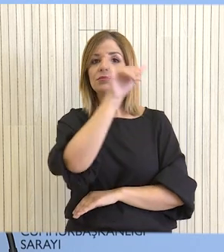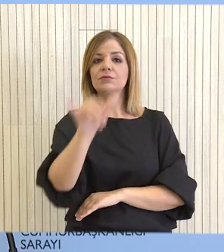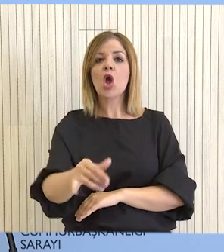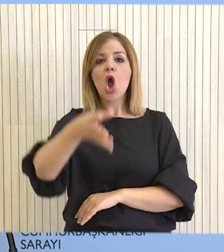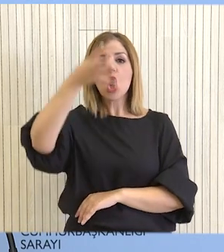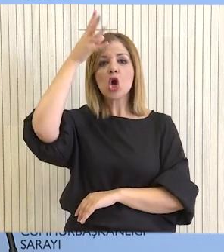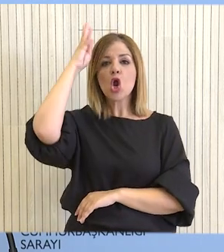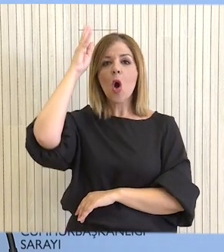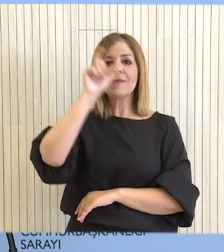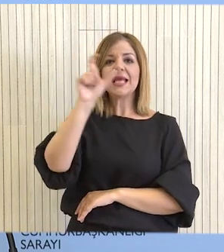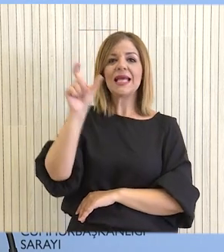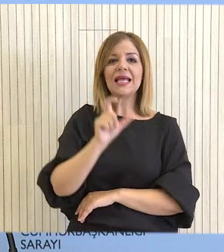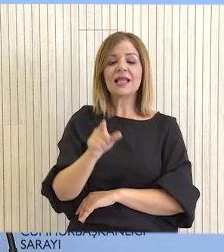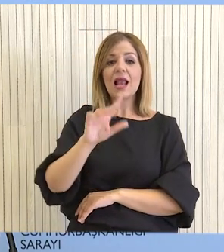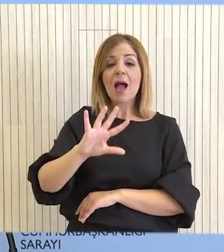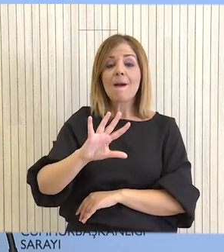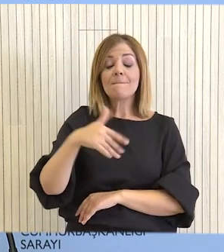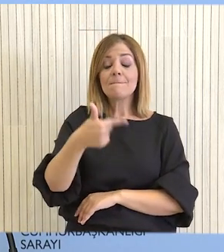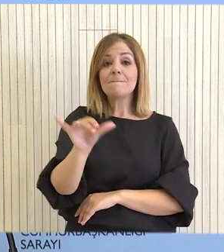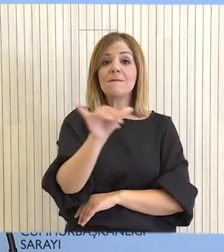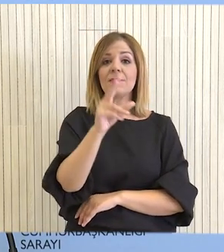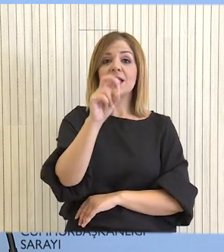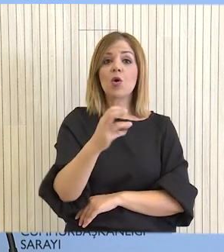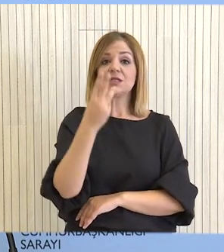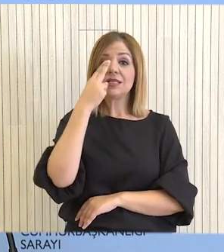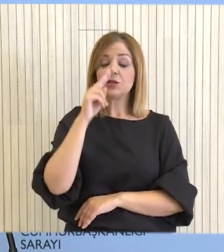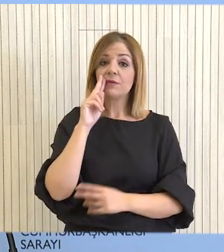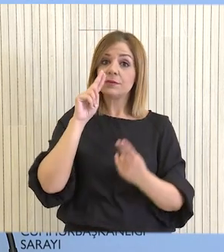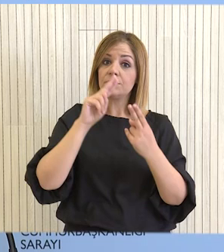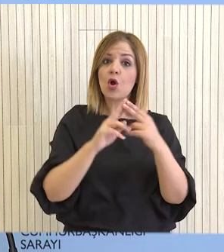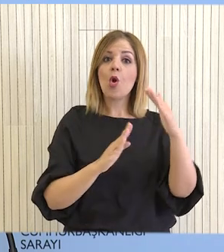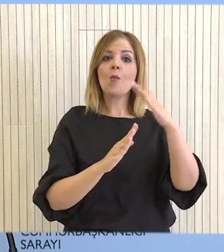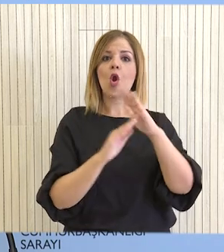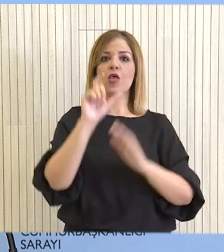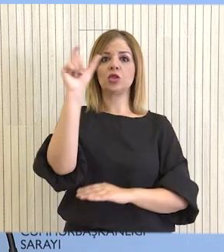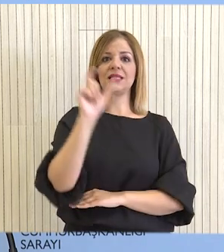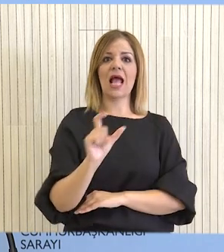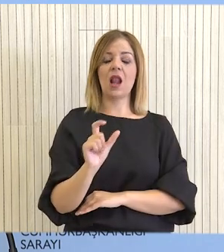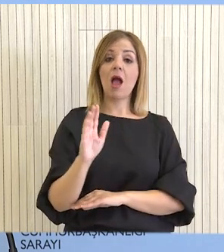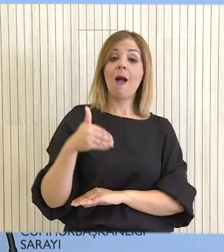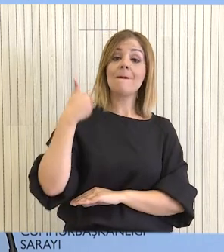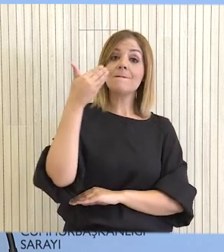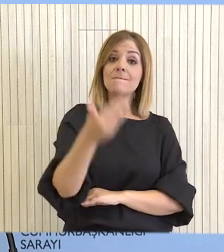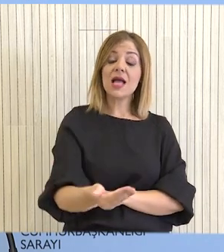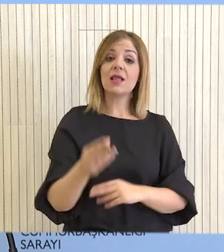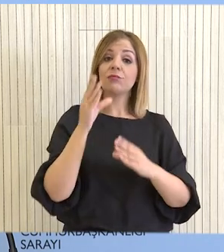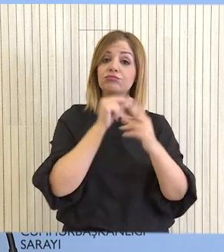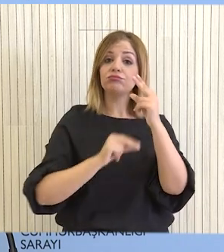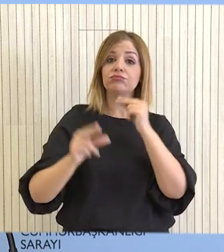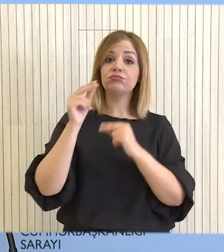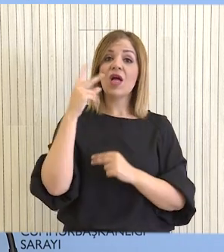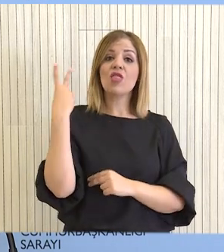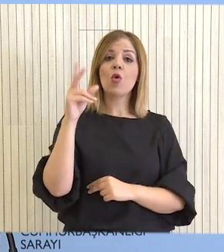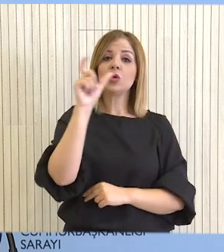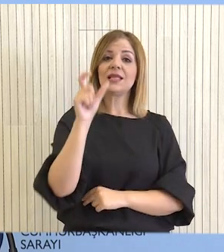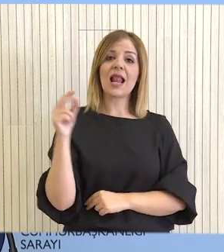Ρώμη, όπου θα πραγματοποιήσει την 5η 23 Νοεμβρίου συνάντηση με τον Πρόεδρο της Ιταλίας, ενώ αργότερα θα έχει συνάντηση εργασίας με την Ιταλήδα